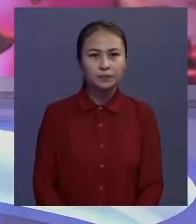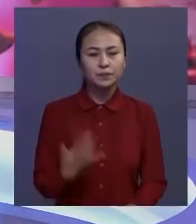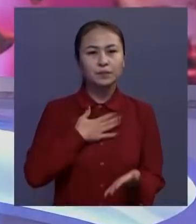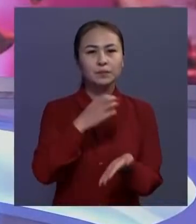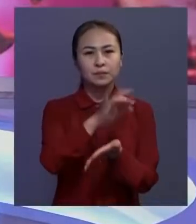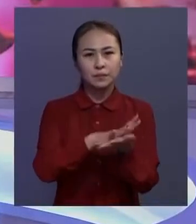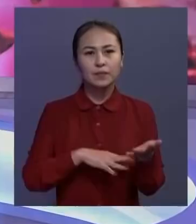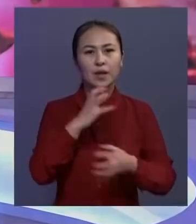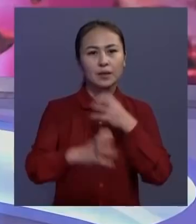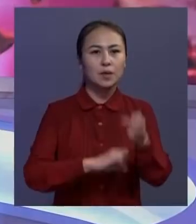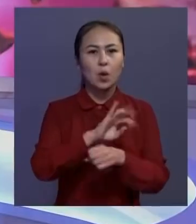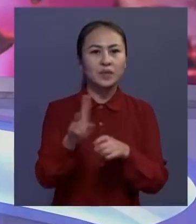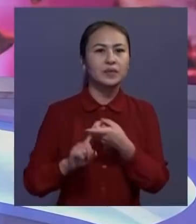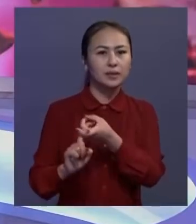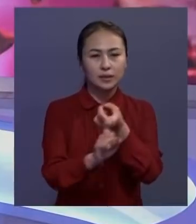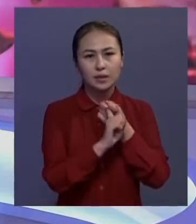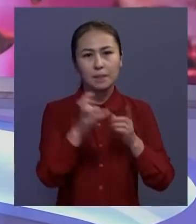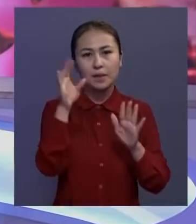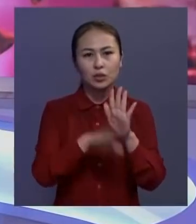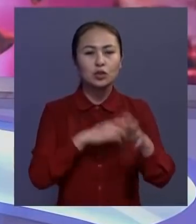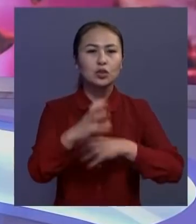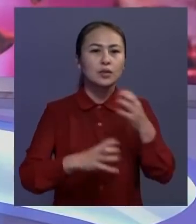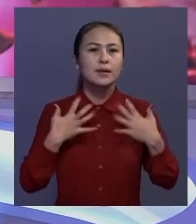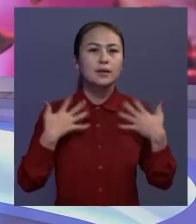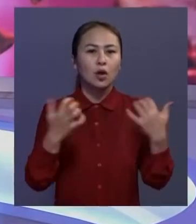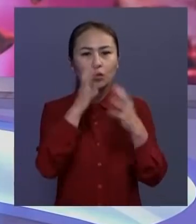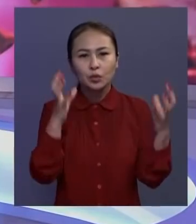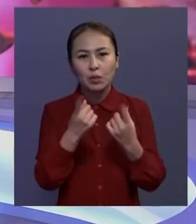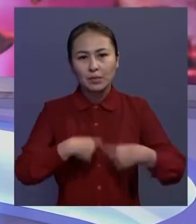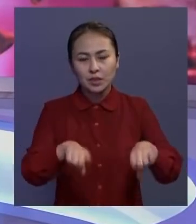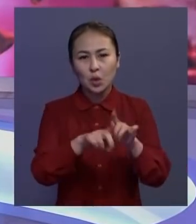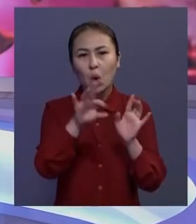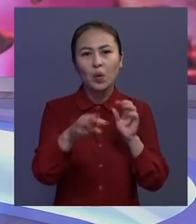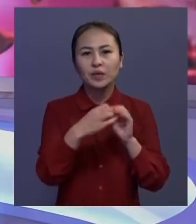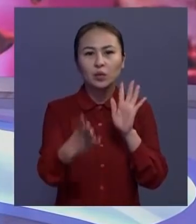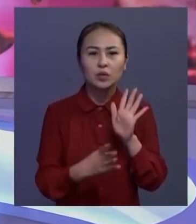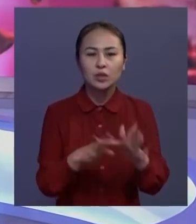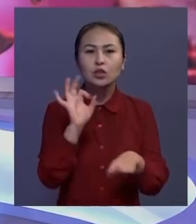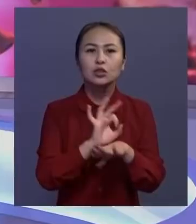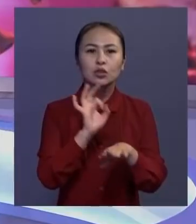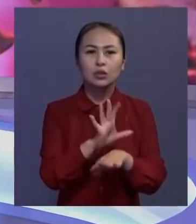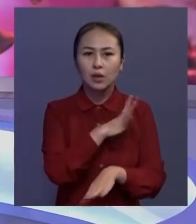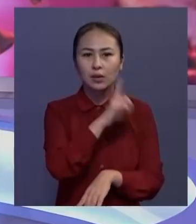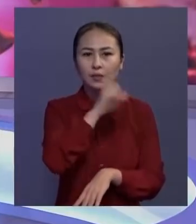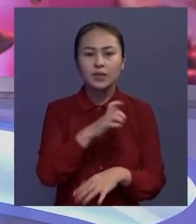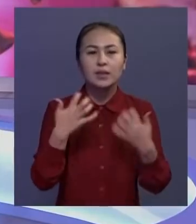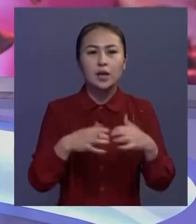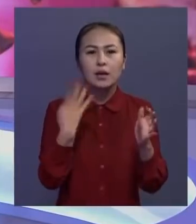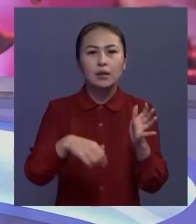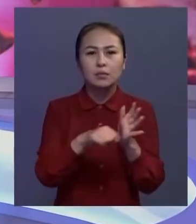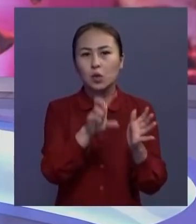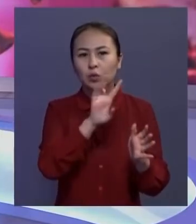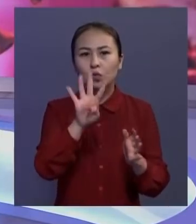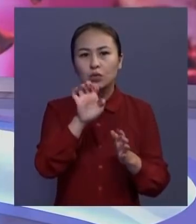жалғастыраық, әлемде коронавирусын деті ден деп пара, дүниежілік денсауық сақтау ұйымының мәліметінше, COVID-19 дертін жұқтырған адамдар саны